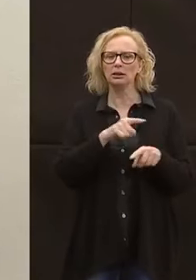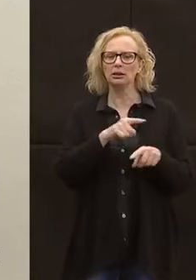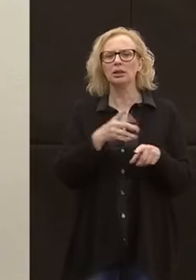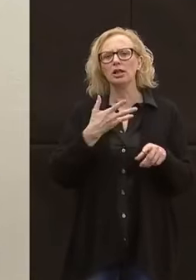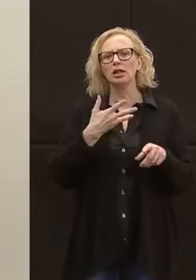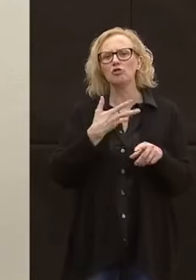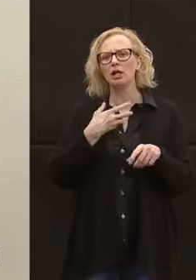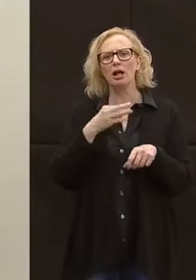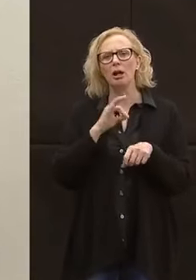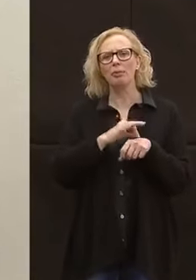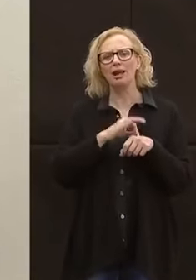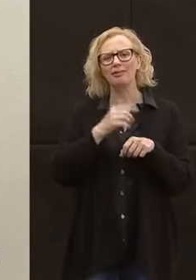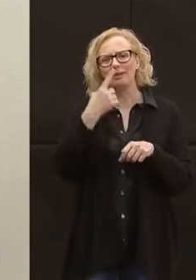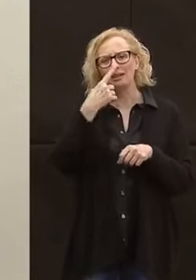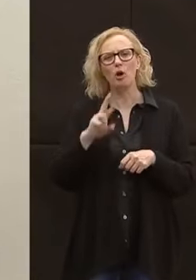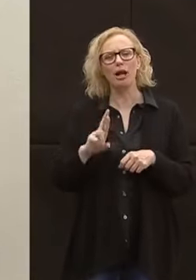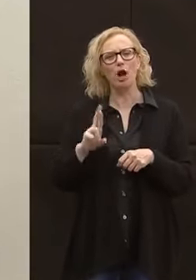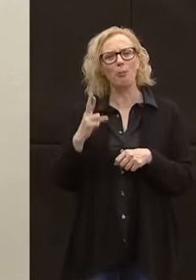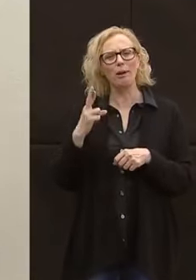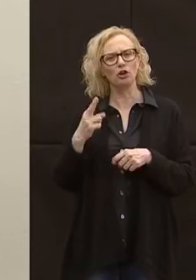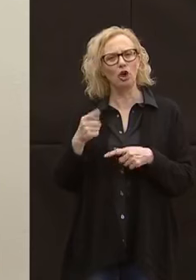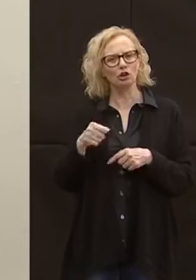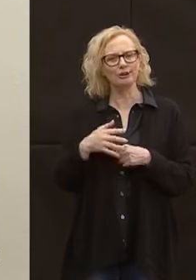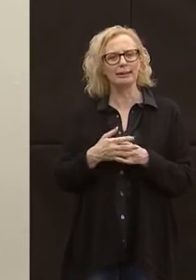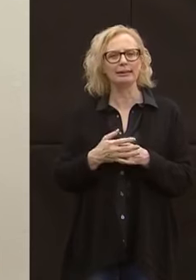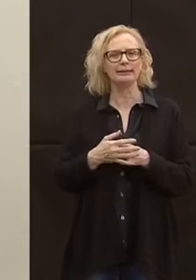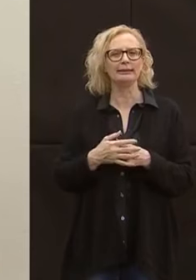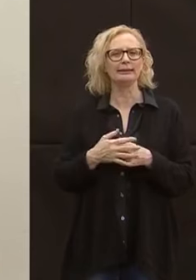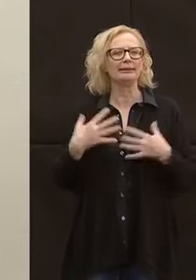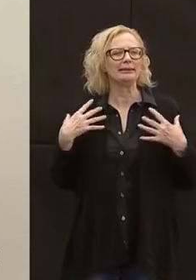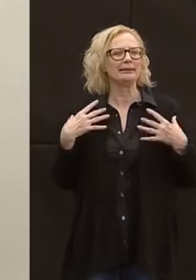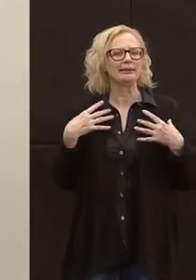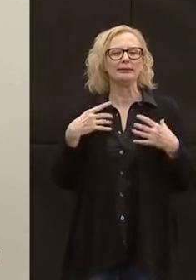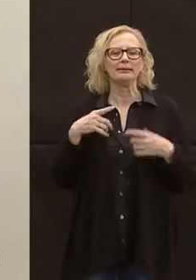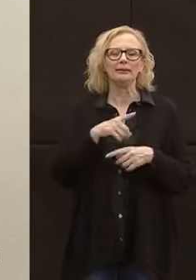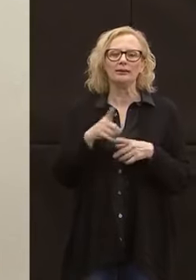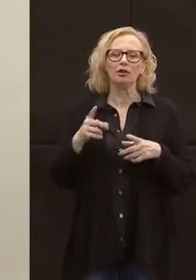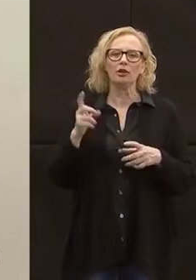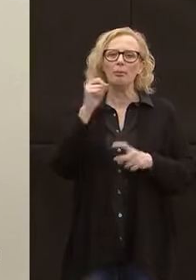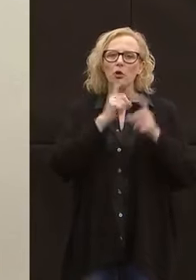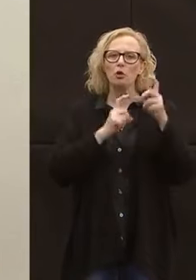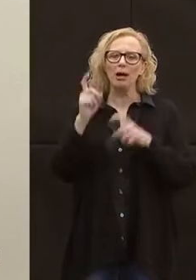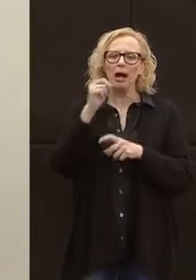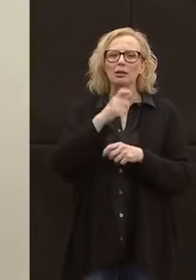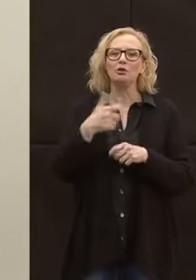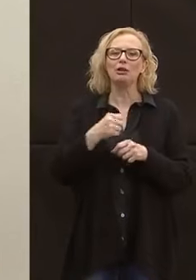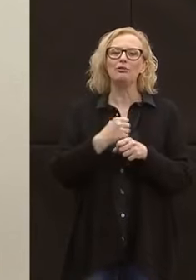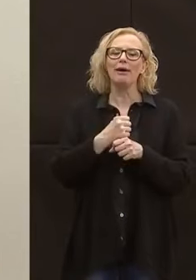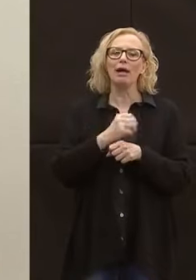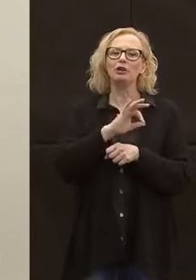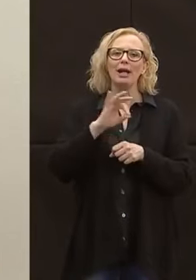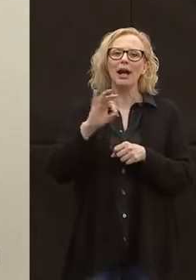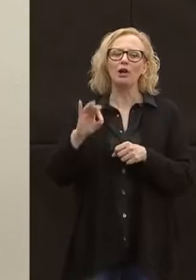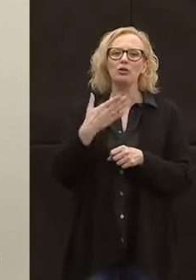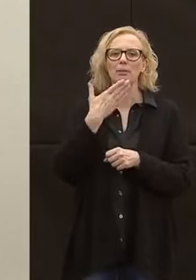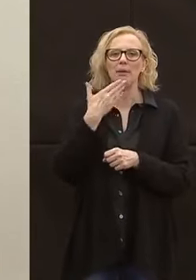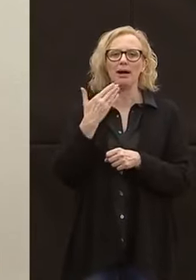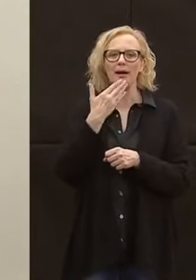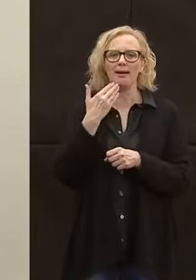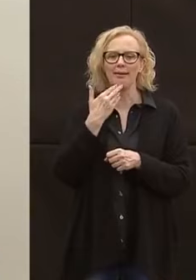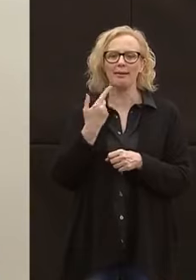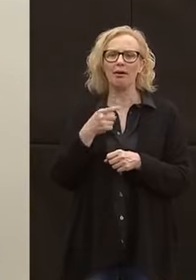da patologie reumatologiche, sono preoccupati per la carenza, dicono loro, di alcuni farmaci specifici.